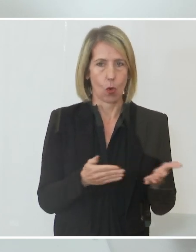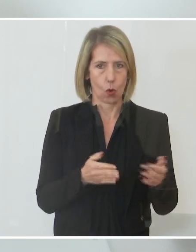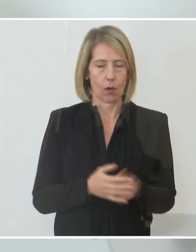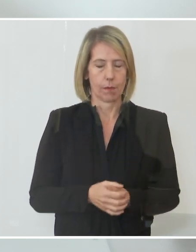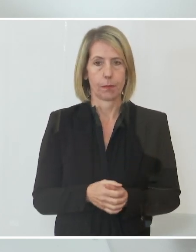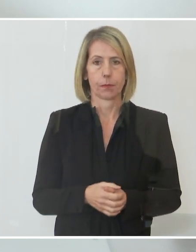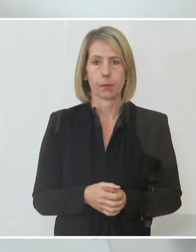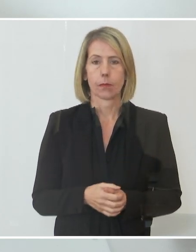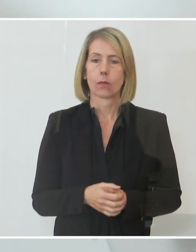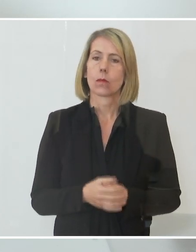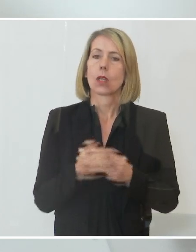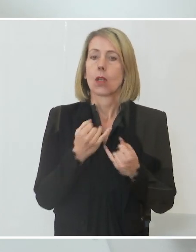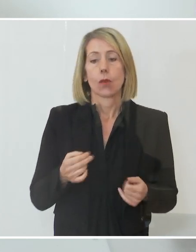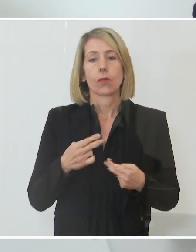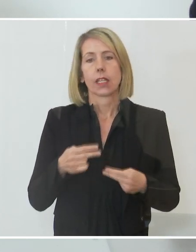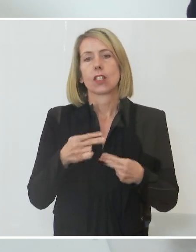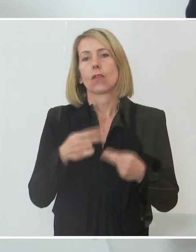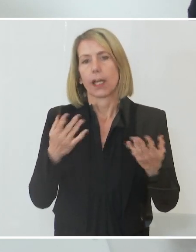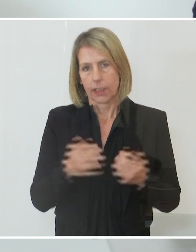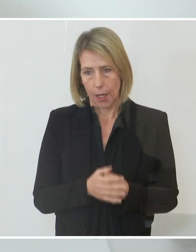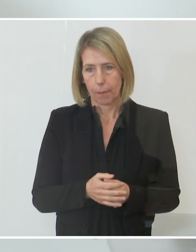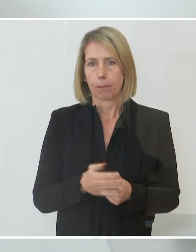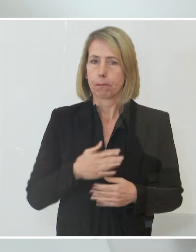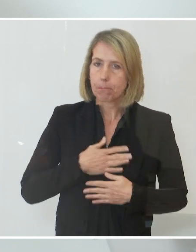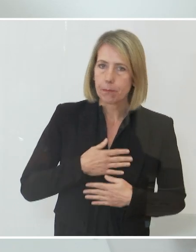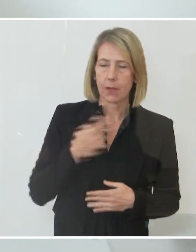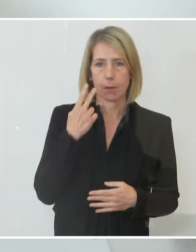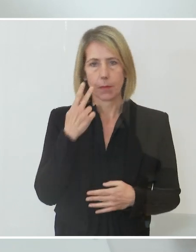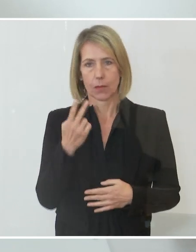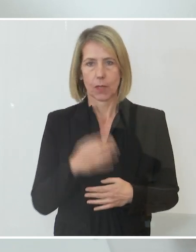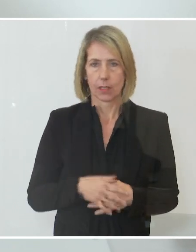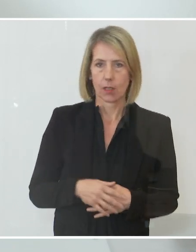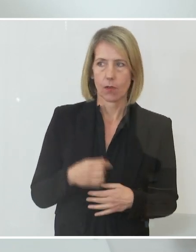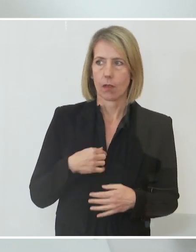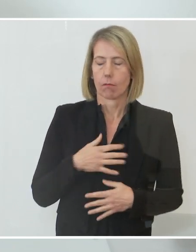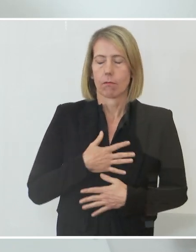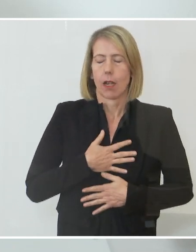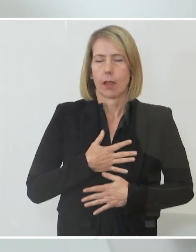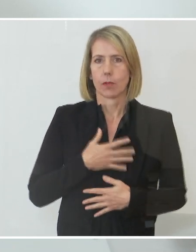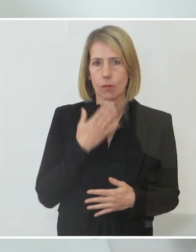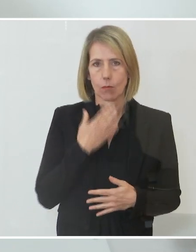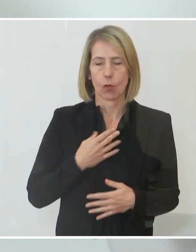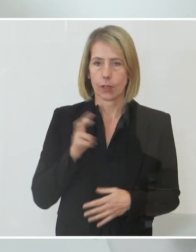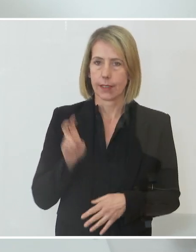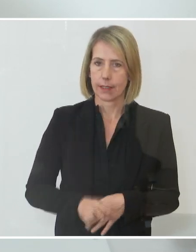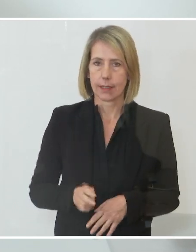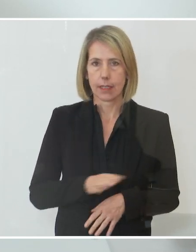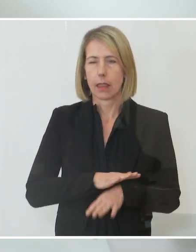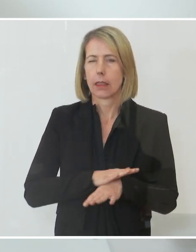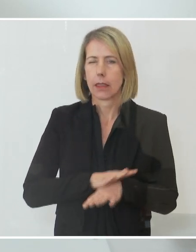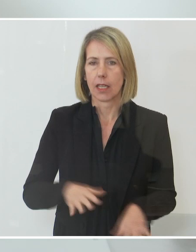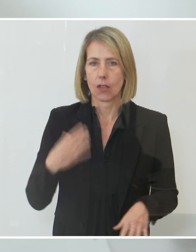Wie geht es weiter? Was ist unsere Perspektive? Ich würde nichts lieber als da sitzen und sagen, wir werden nie wieder verschärfen müssen.